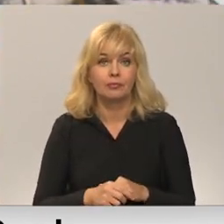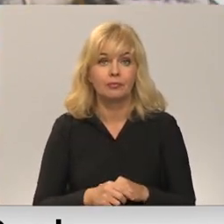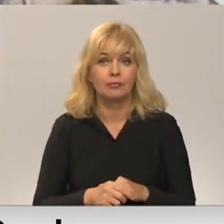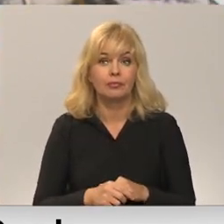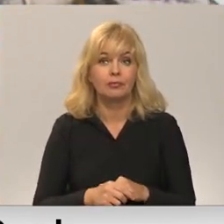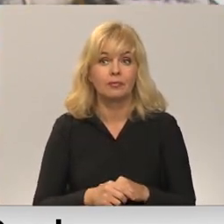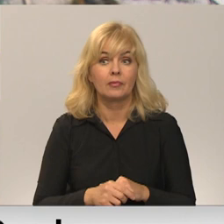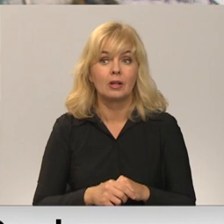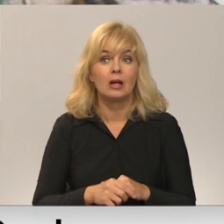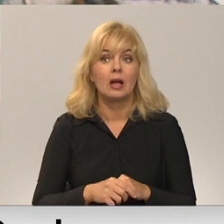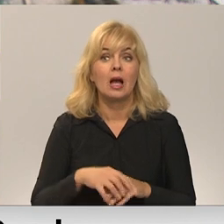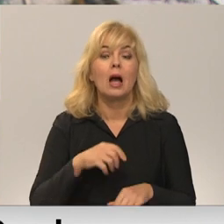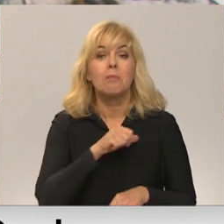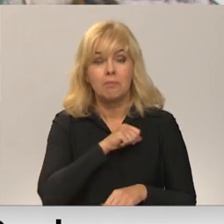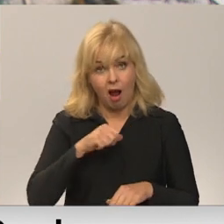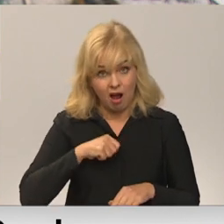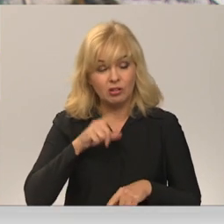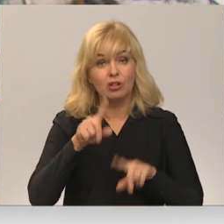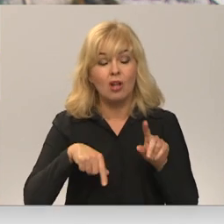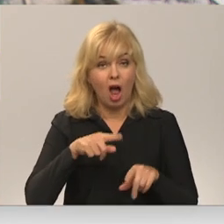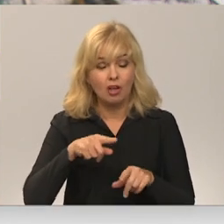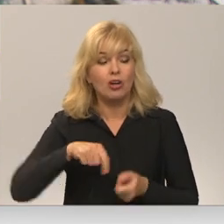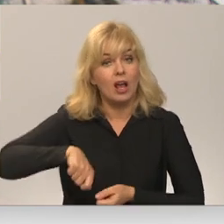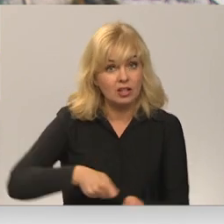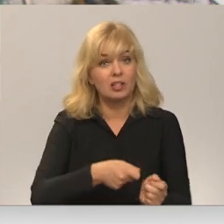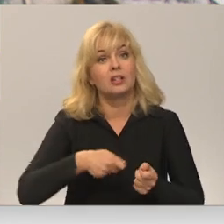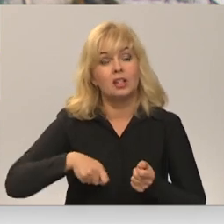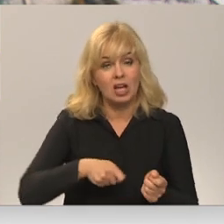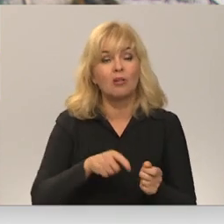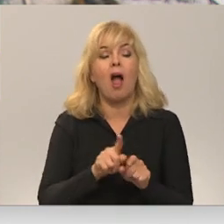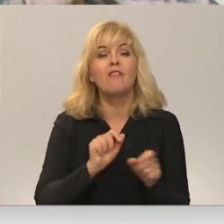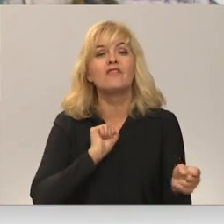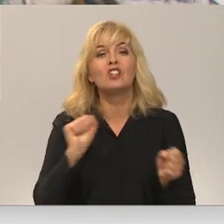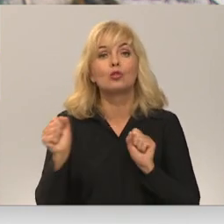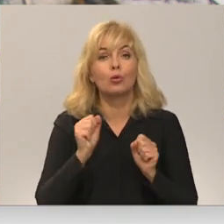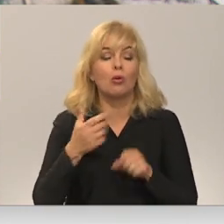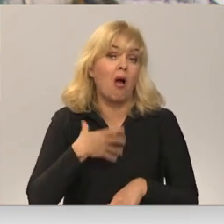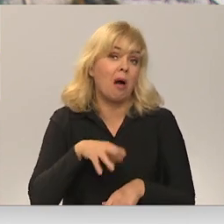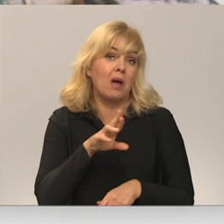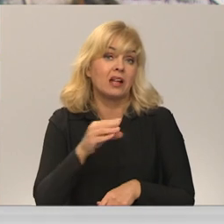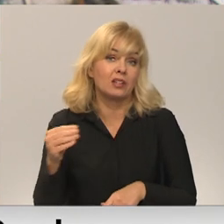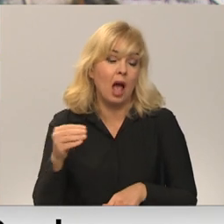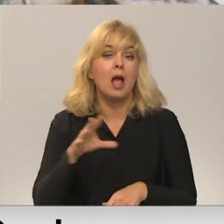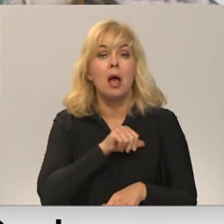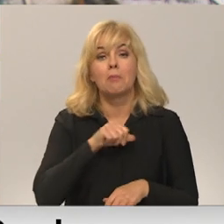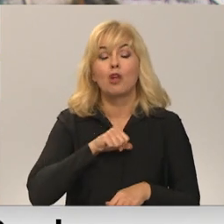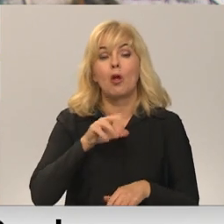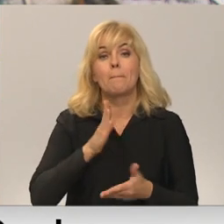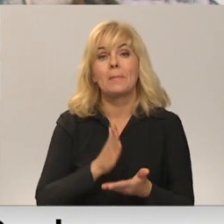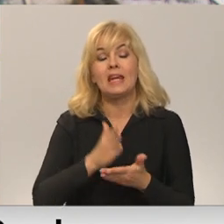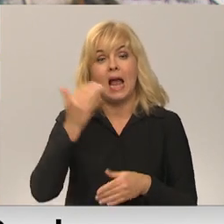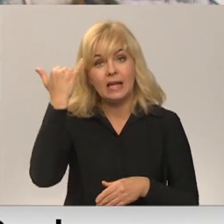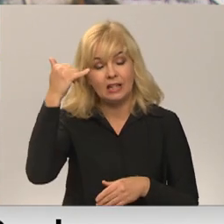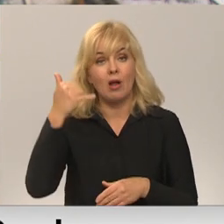Es pats darbās nonākā labstiņu fizikultūras pēc pastrādāju. Kāpēc ne? Tā man vēl bija ideja tāda, varētu